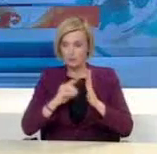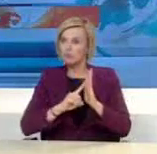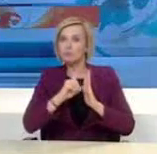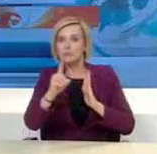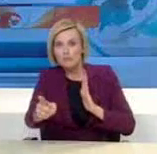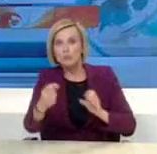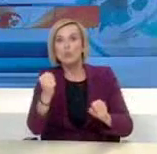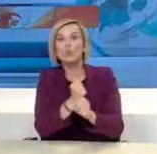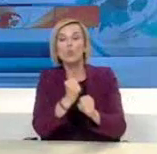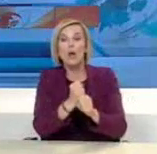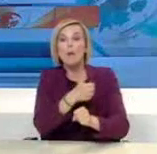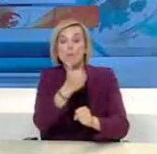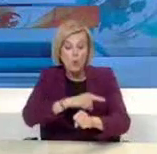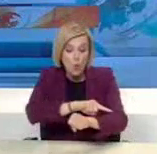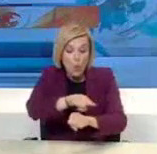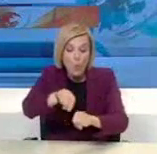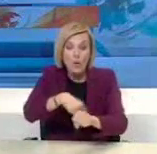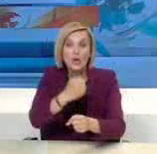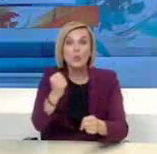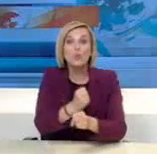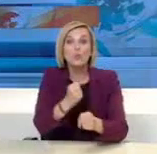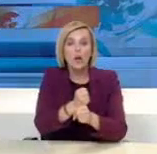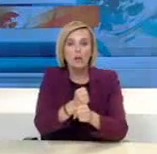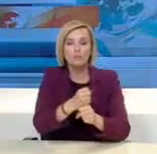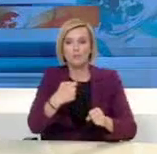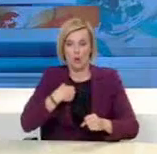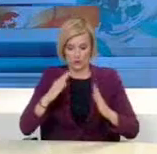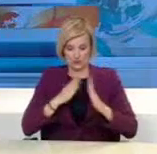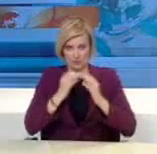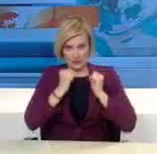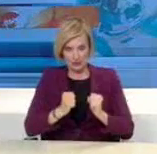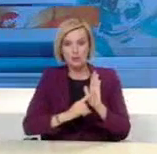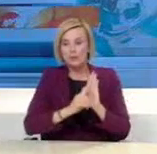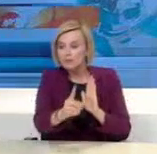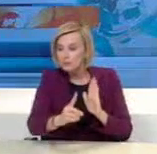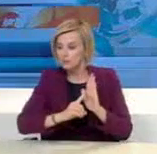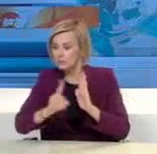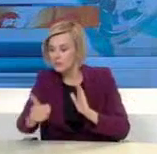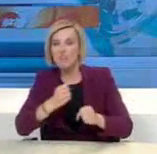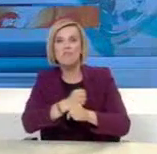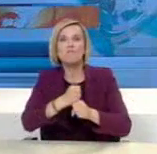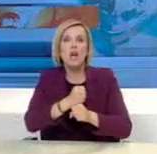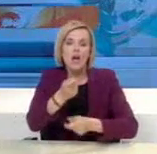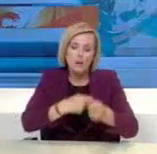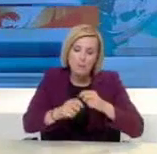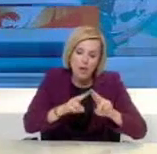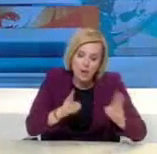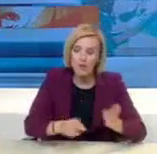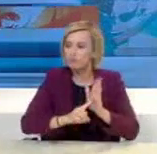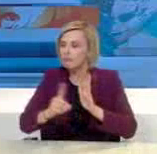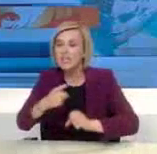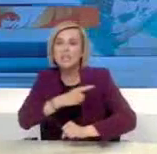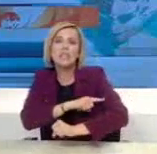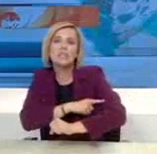εργάσιμες ώρες και μόνο. Μετάβαση σε φαρμακείο ή επίσκεψη στο γιατρό εφόσον αυτό συνιστάται